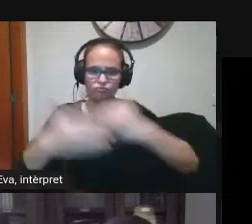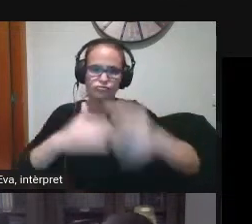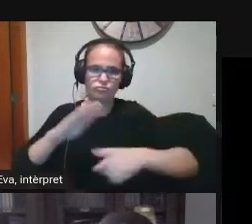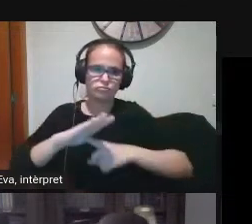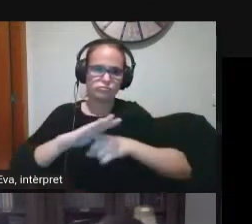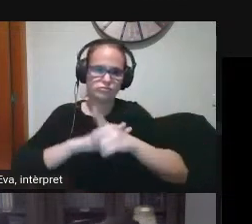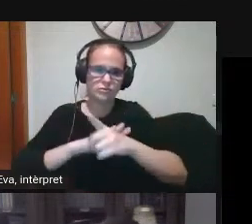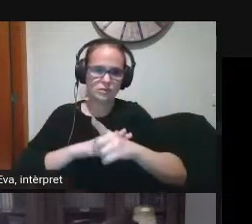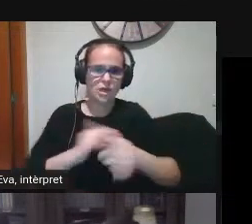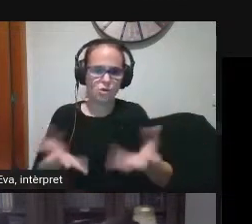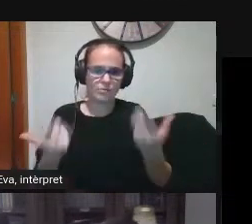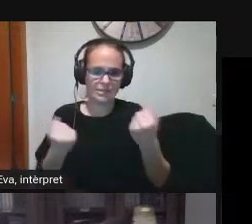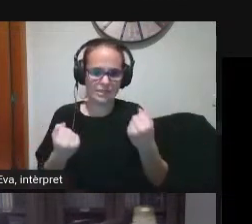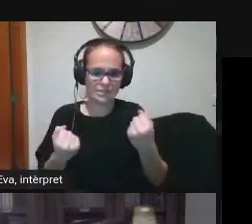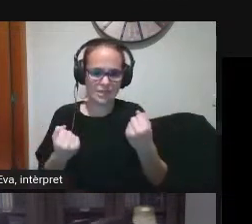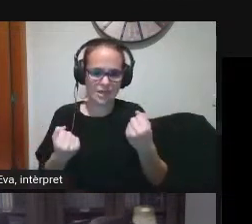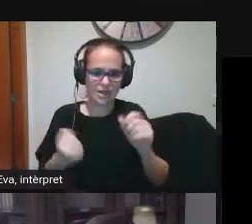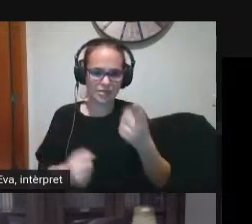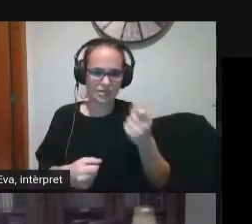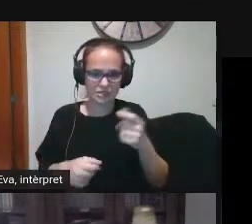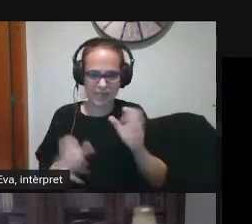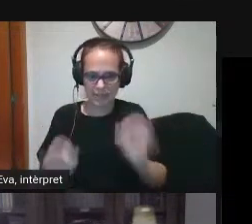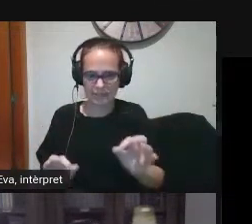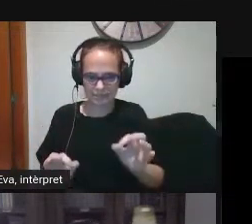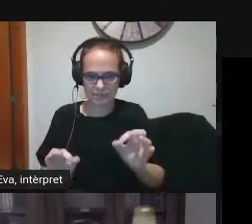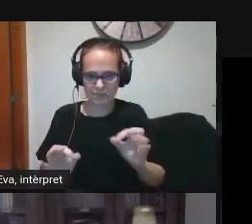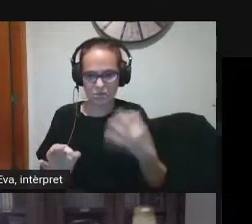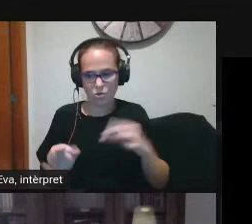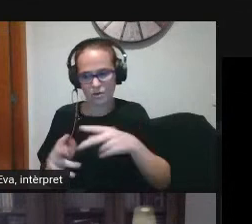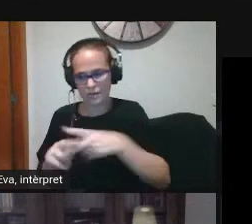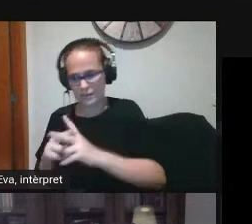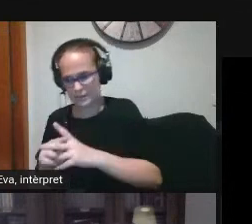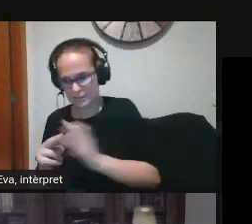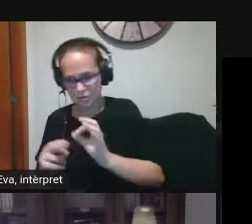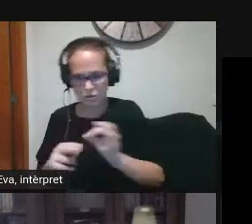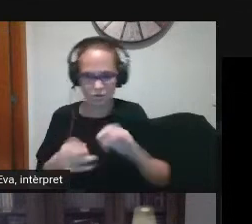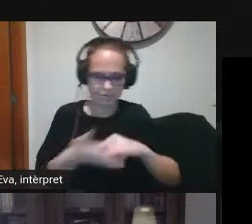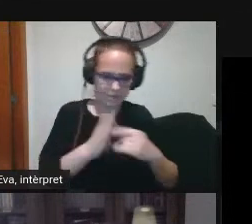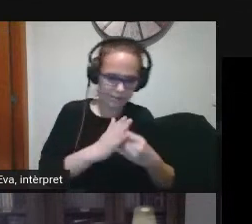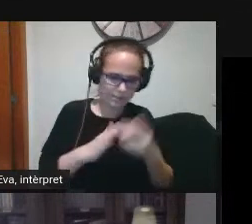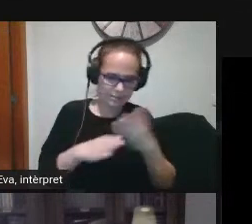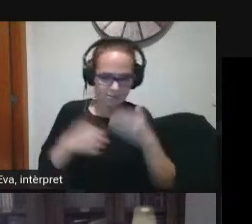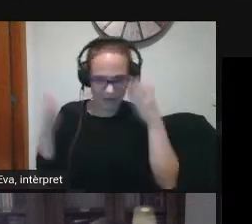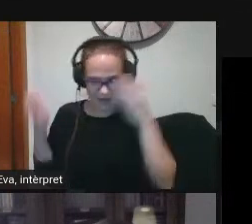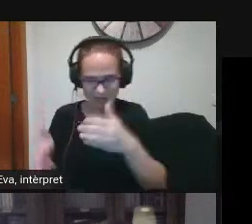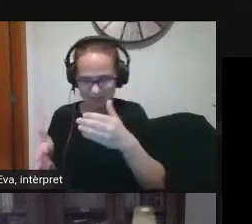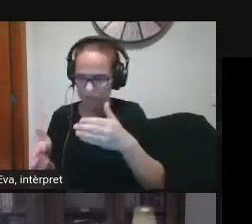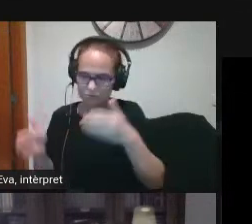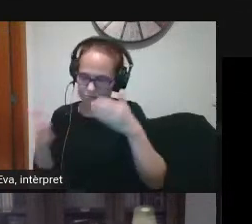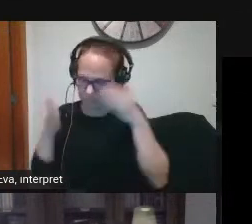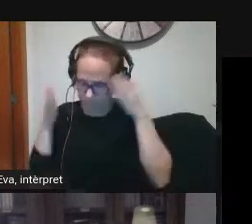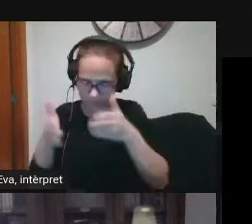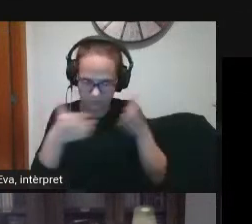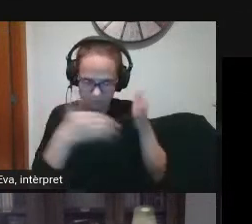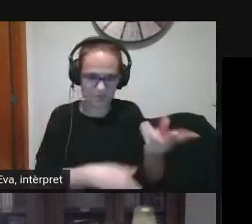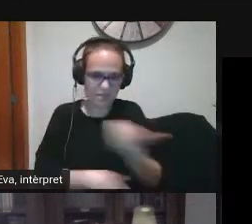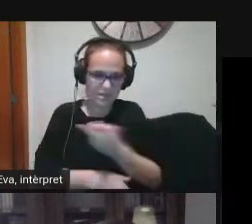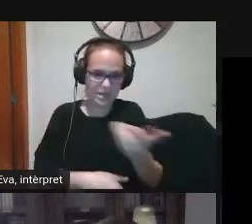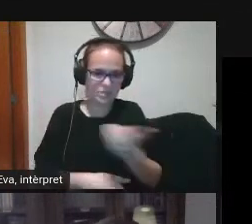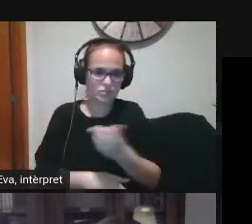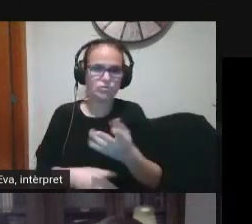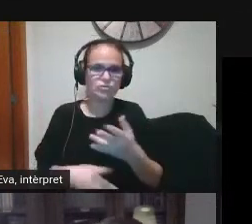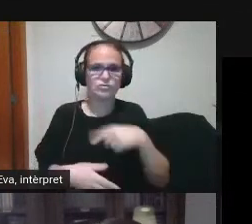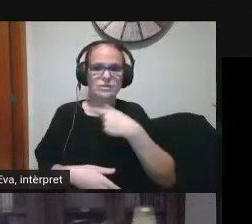digital com a competència digital com a tal no només sempre a cavall de la matèria llavors en aquest sentit us demanem una cosa molt